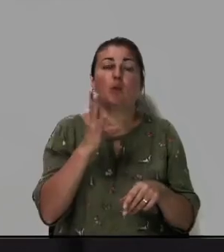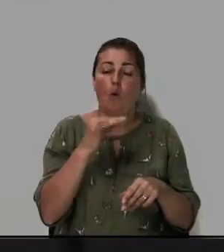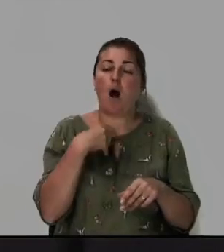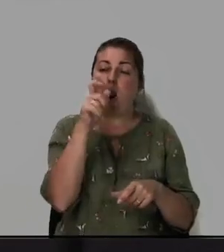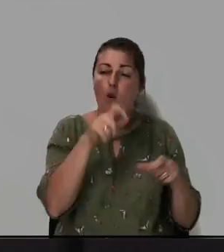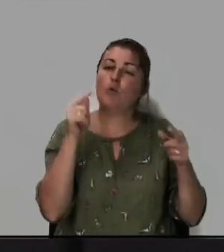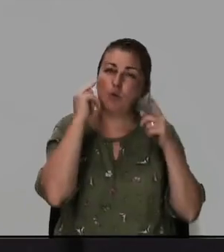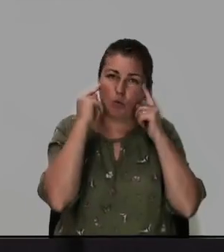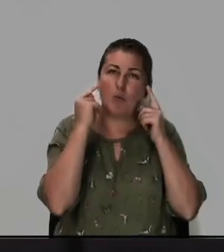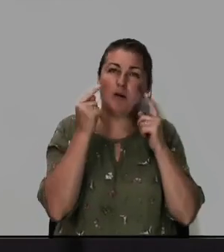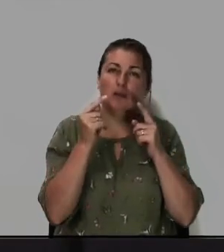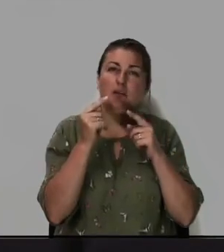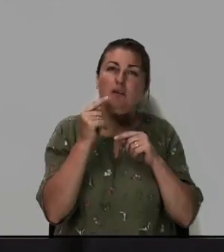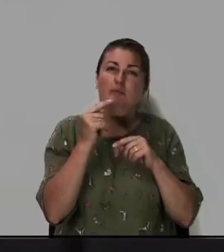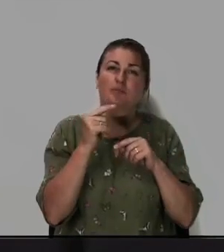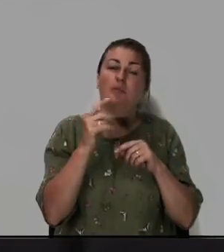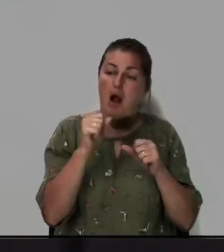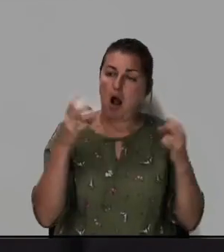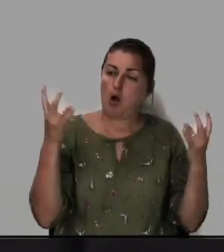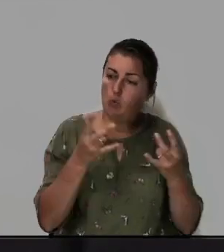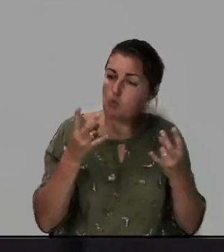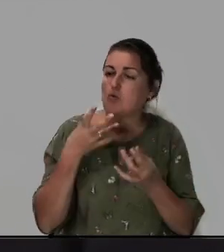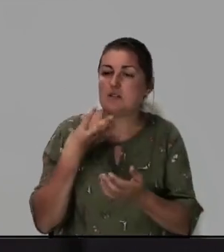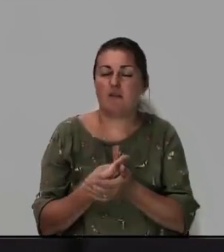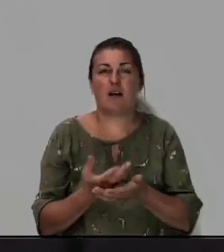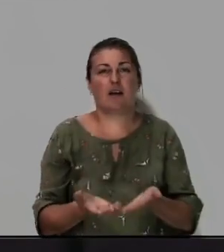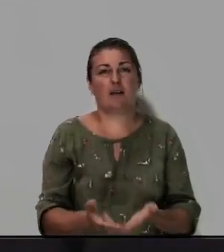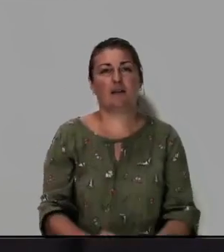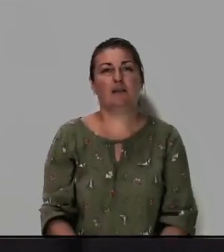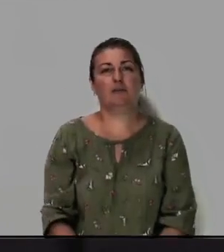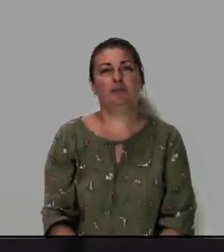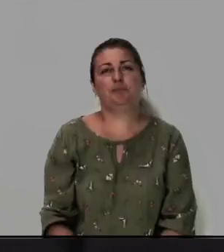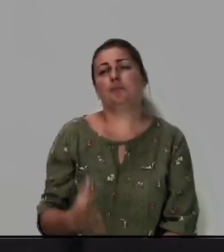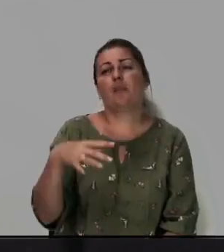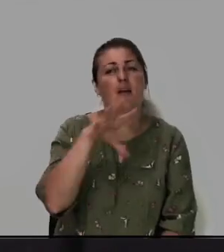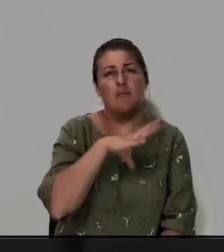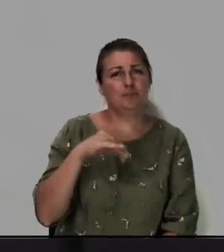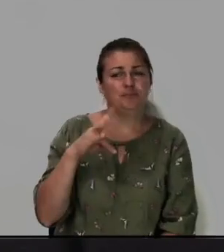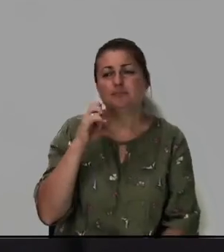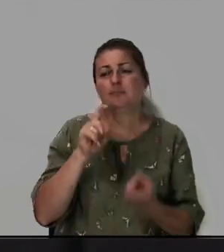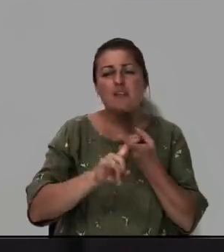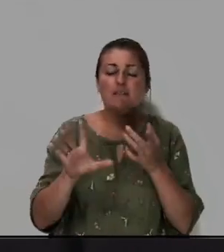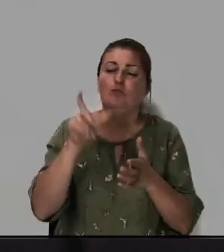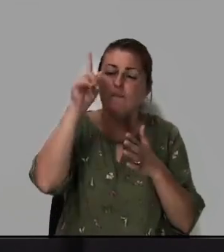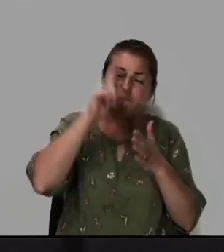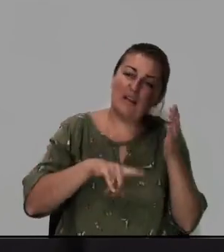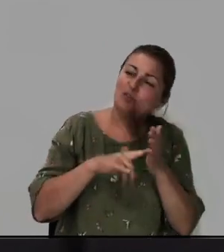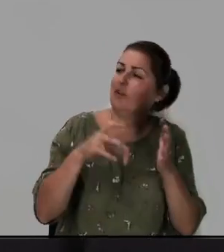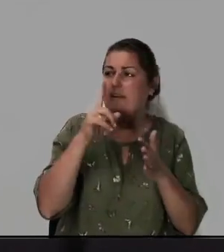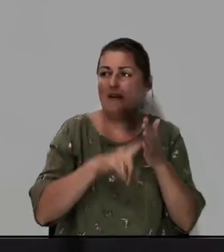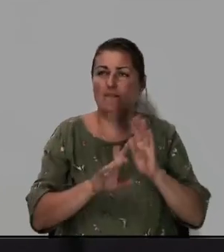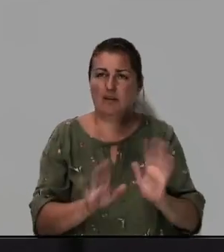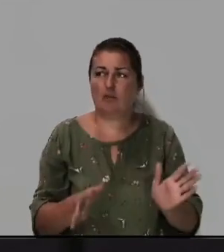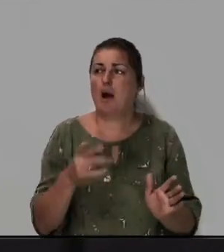люди думают о нужных своих все независимые верующие или верующие